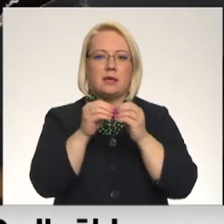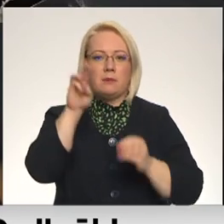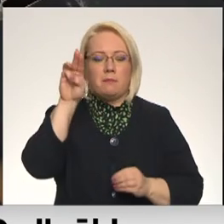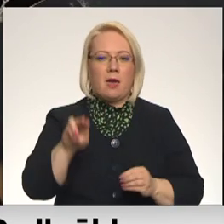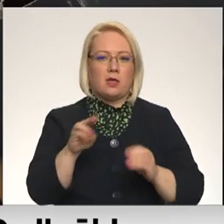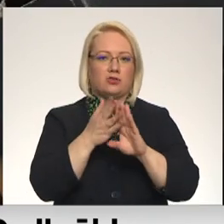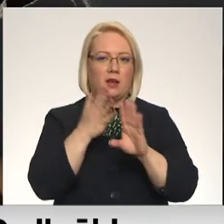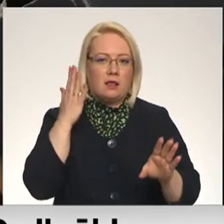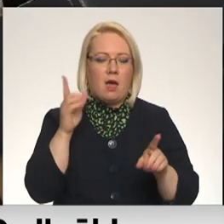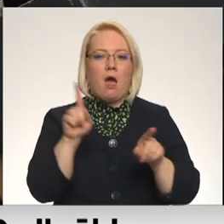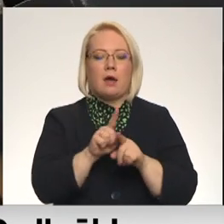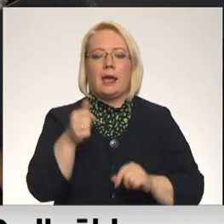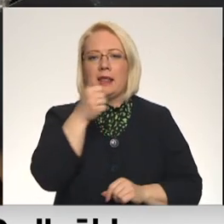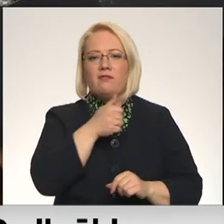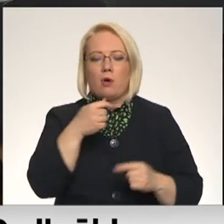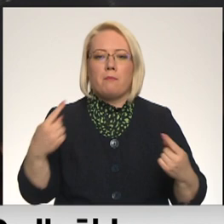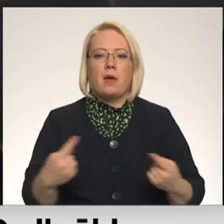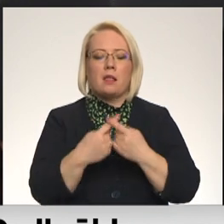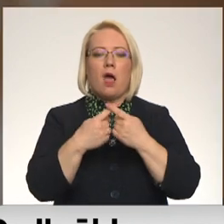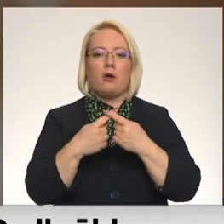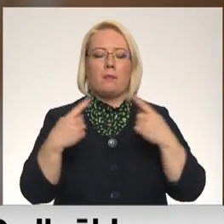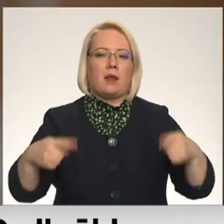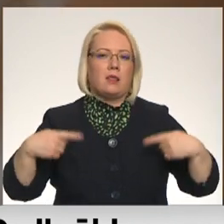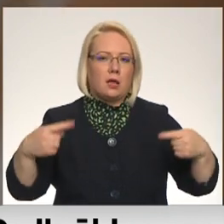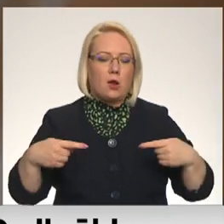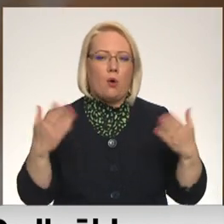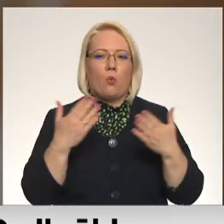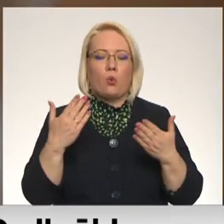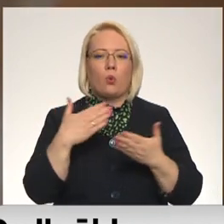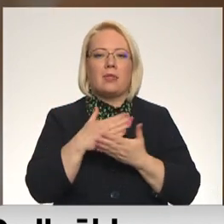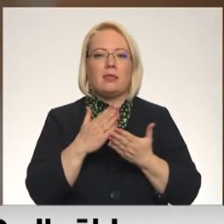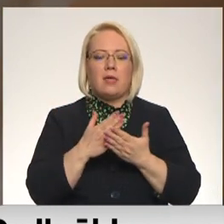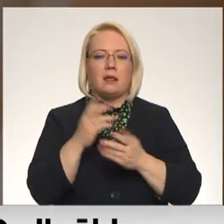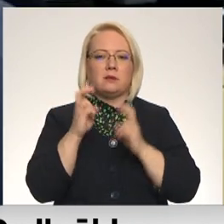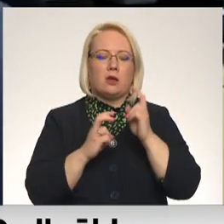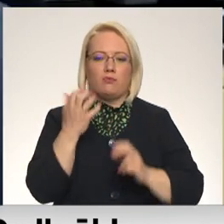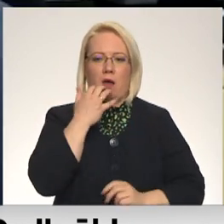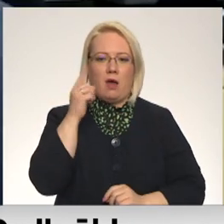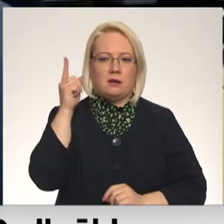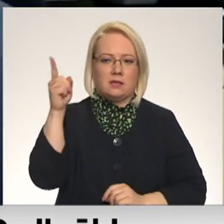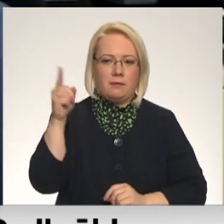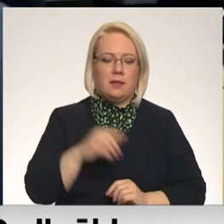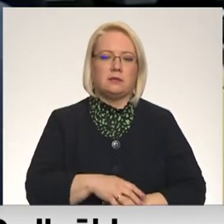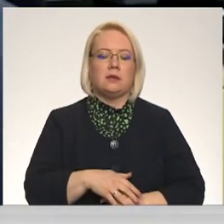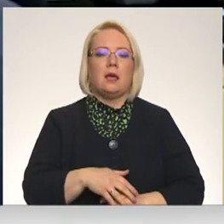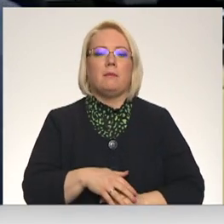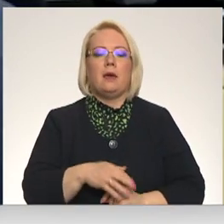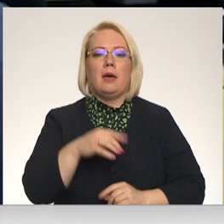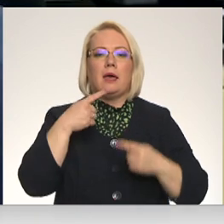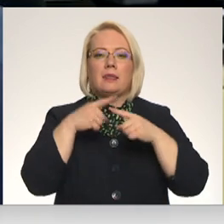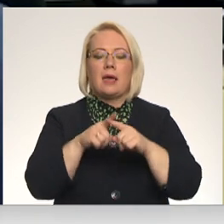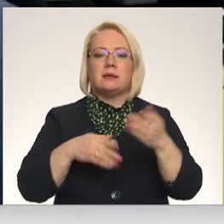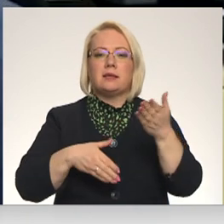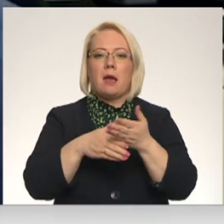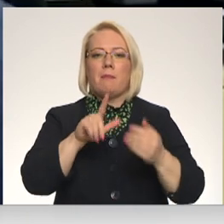rindā, kā arī uz individuāli pielāgotiem ratiņkrēsliem, kuru detaļas tiek ražotas ārvalstīs. Tehniskajiem palīgu līdzekļiem tas